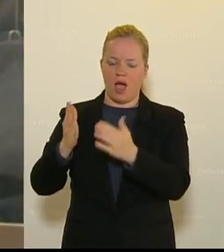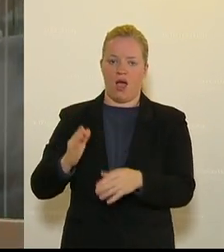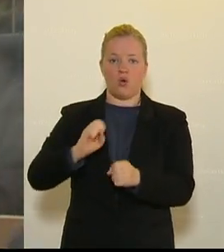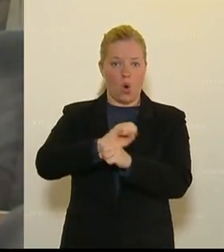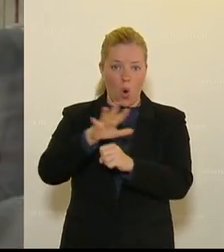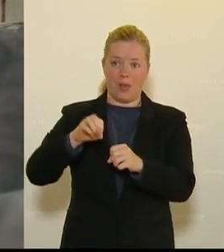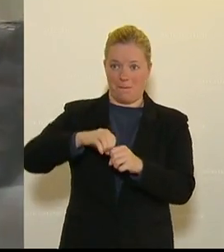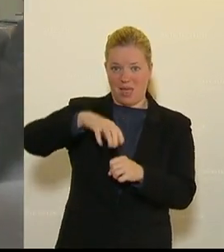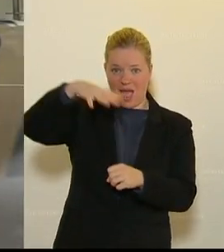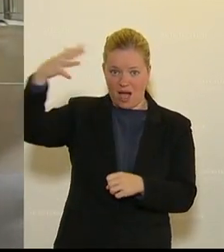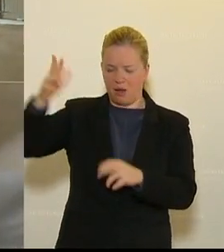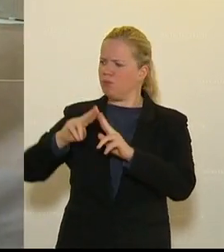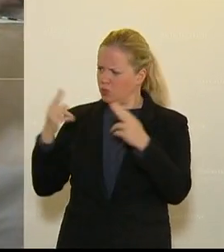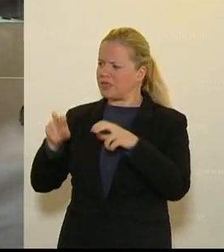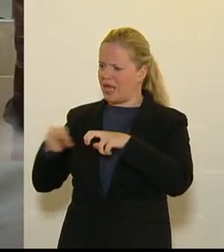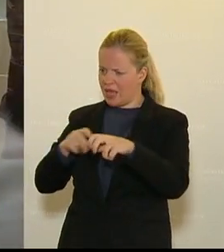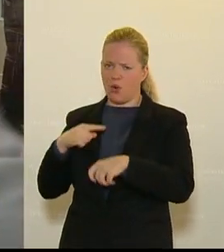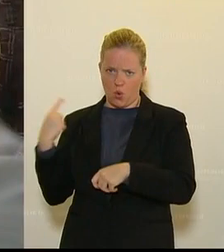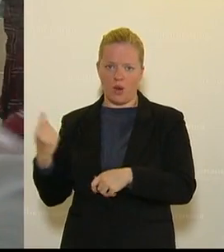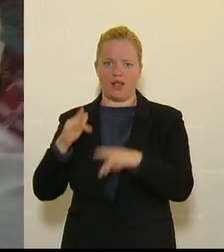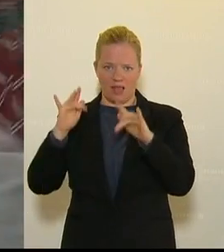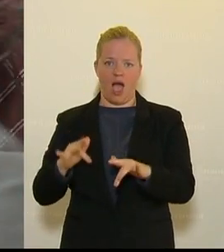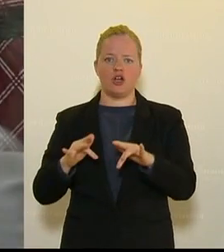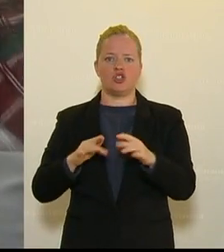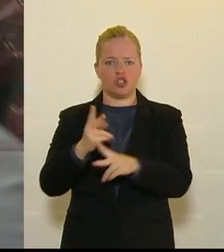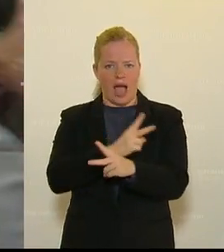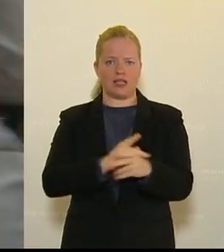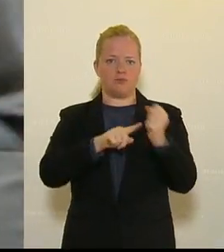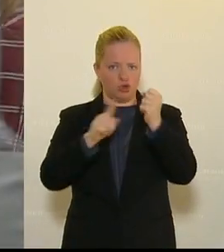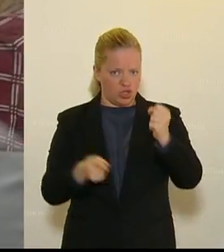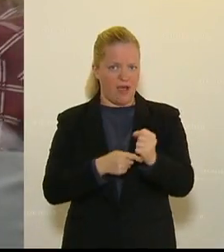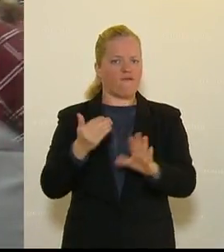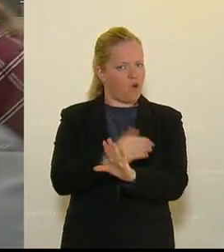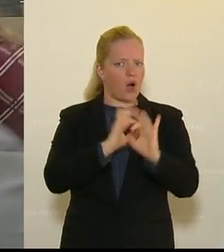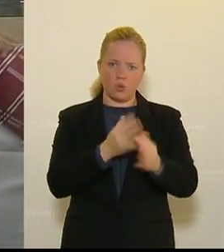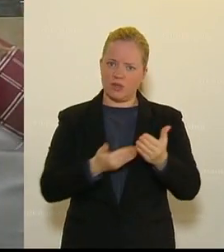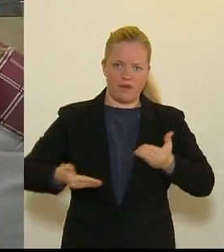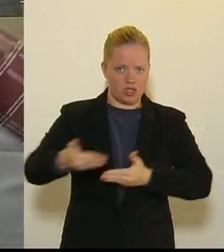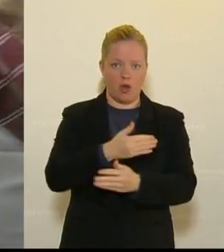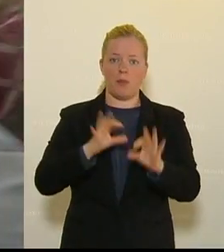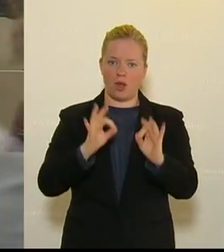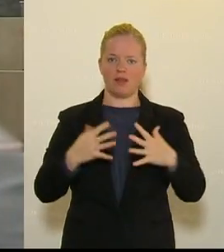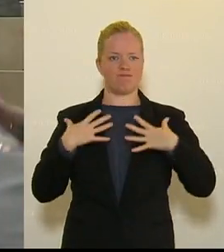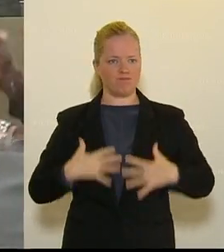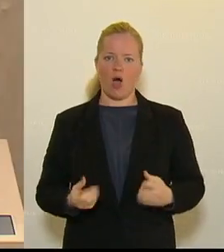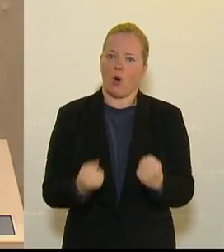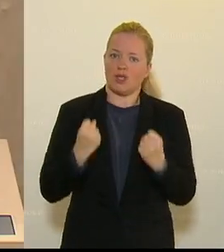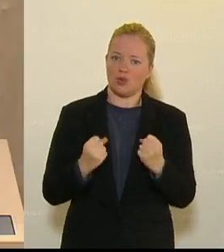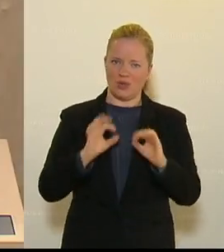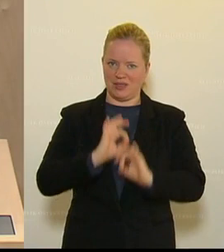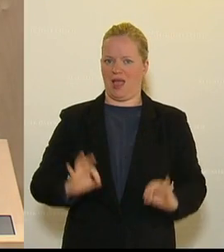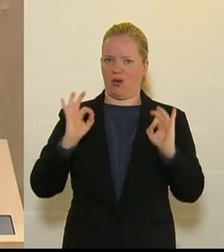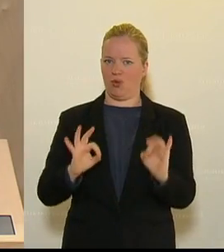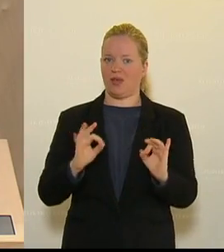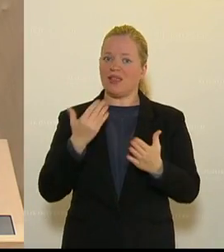-Berg mit einem stets gut gewirtschafteten Staatsbudget vorbereitet. Wir haben eine gute Kondition. Daher